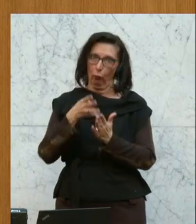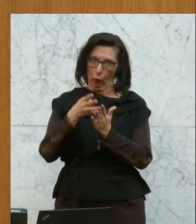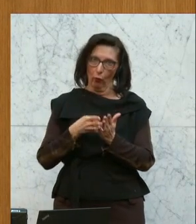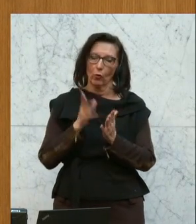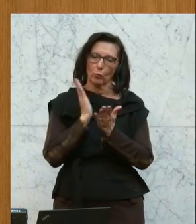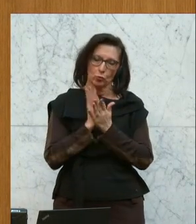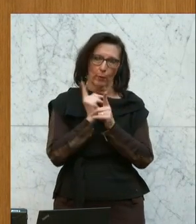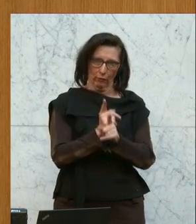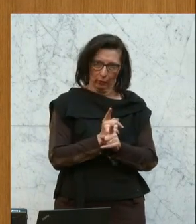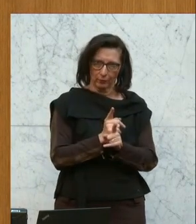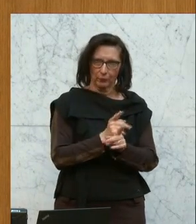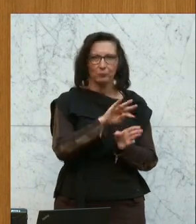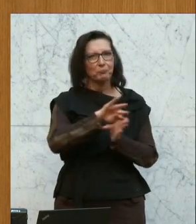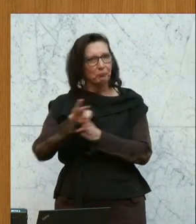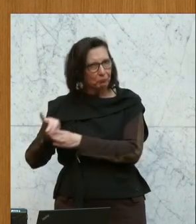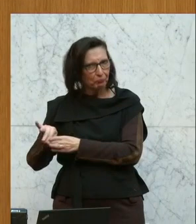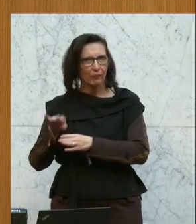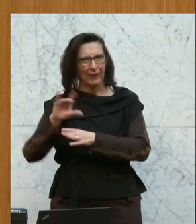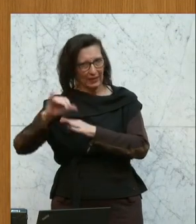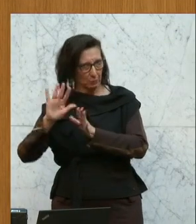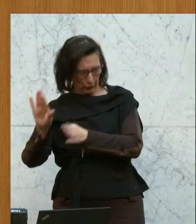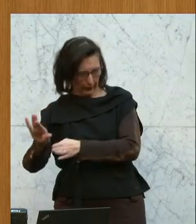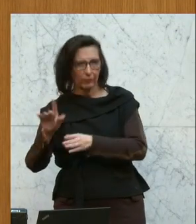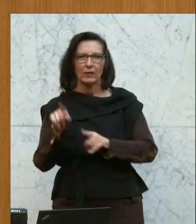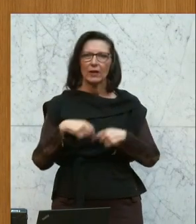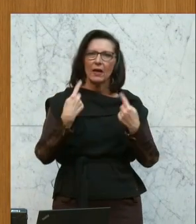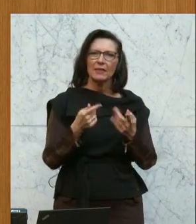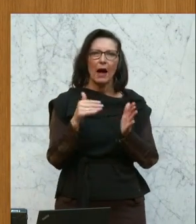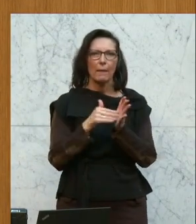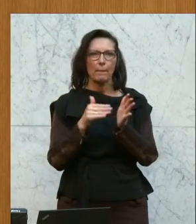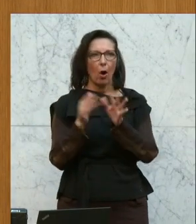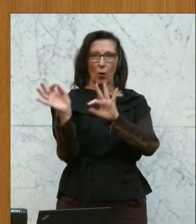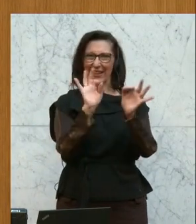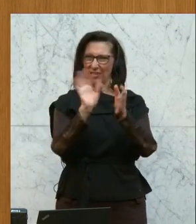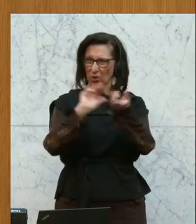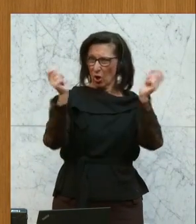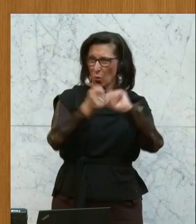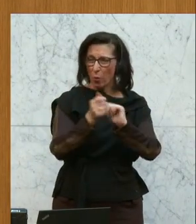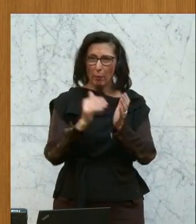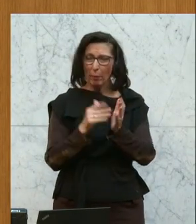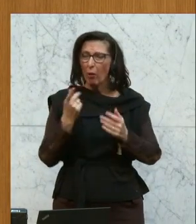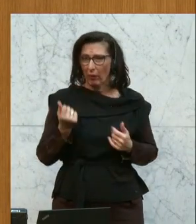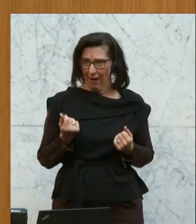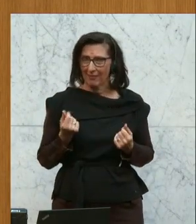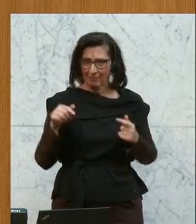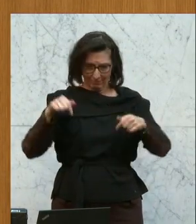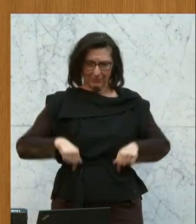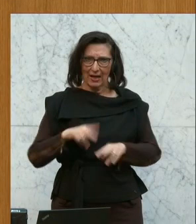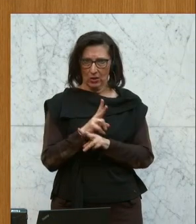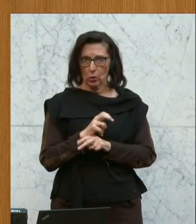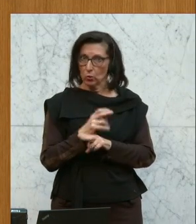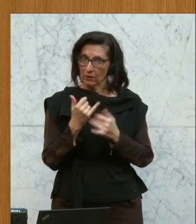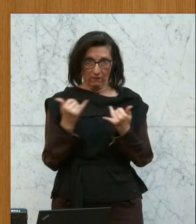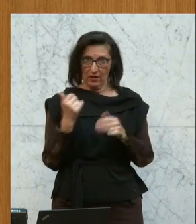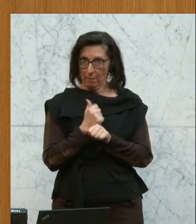Neben den Ipsis brauchen wir Mittel für die industrielle Transformation. Das machen wir in Österreich. Mit